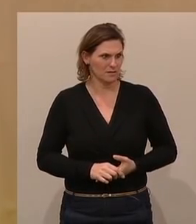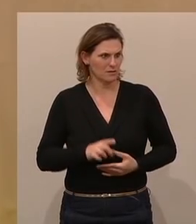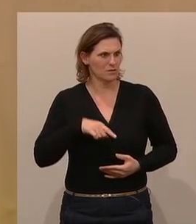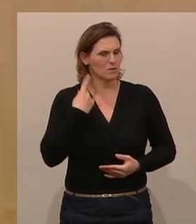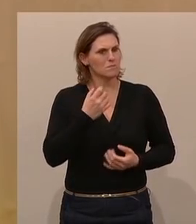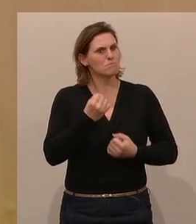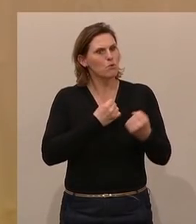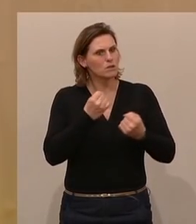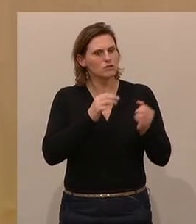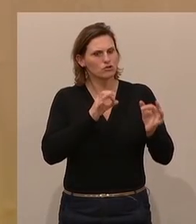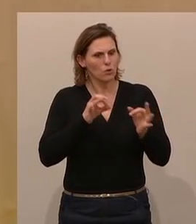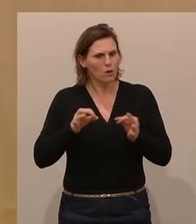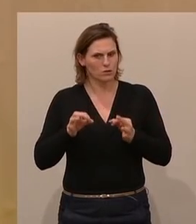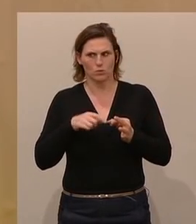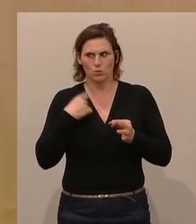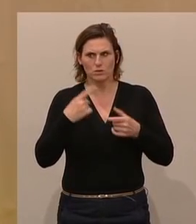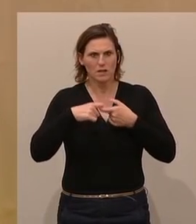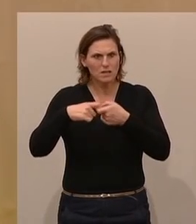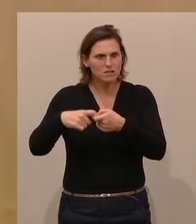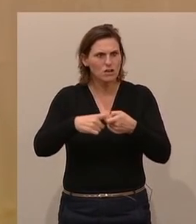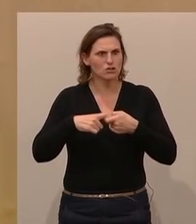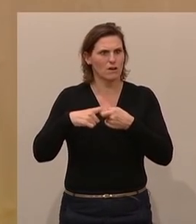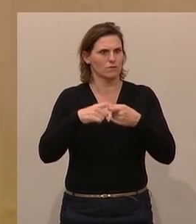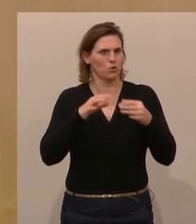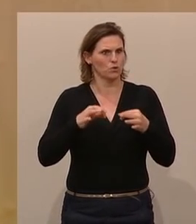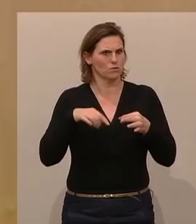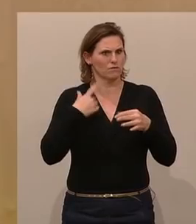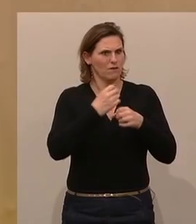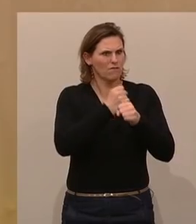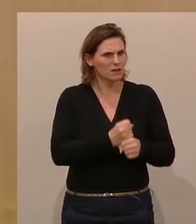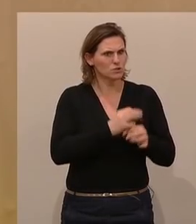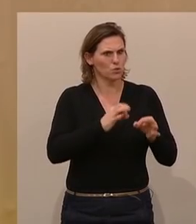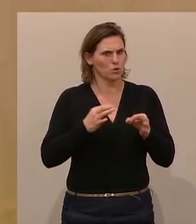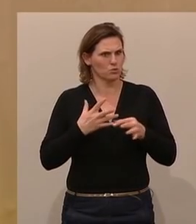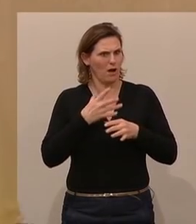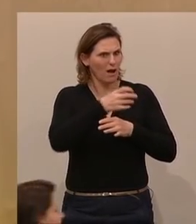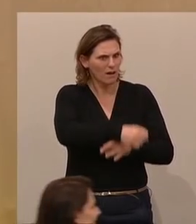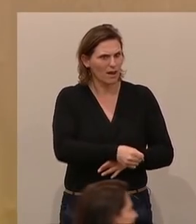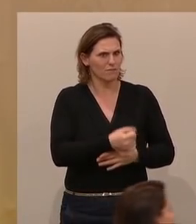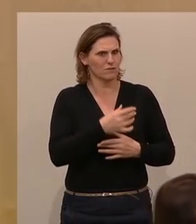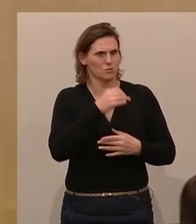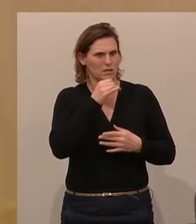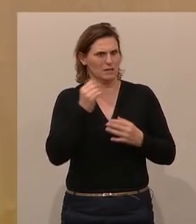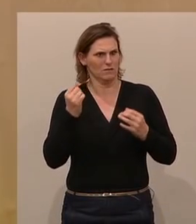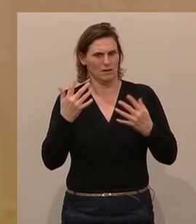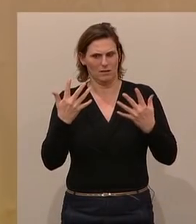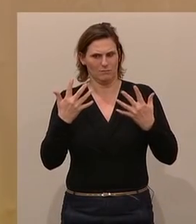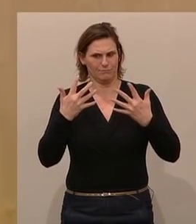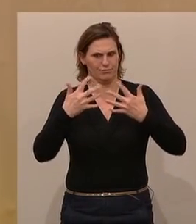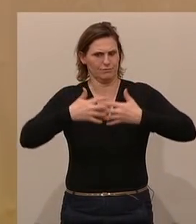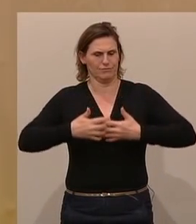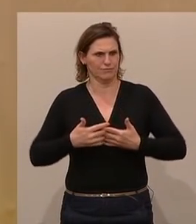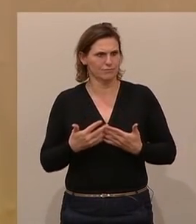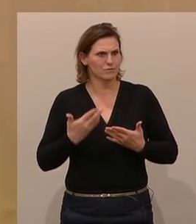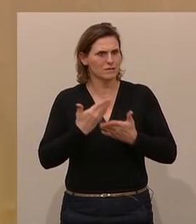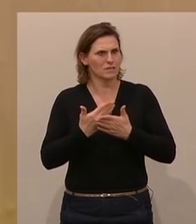was unsere politische Ordnung, unsere Gesellschaftsordnung und unsere Verfassungsordnung angreift und was nicht vereinbar ist. Und auf